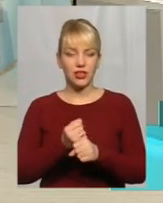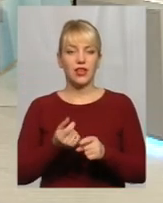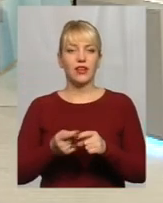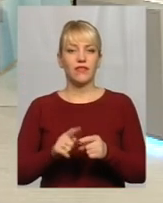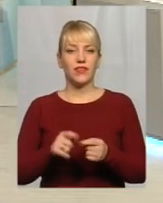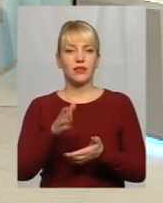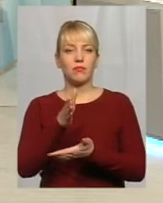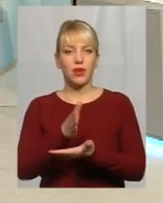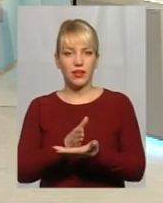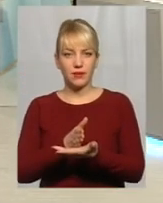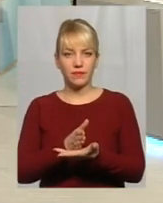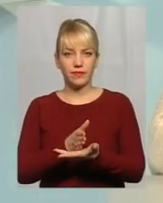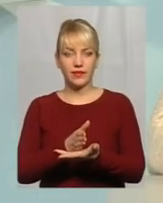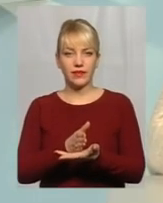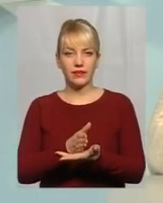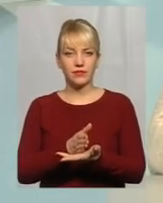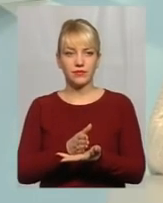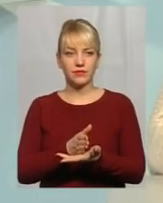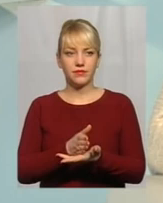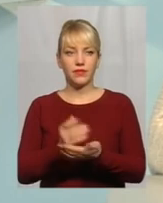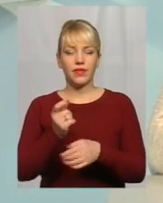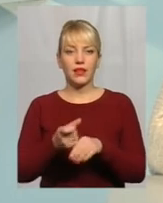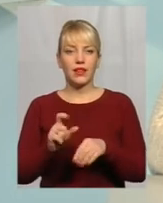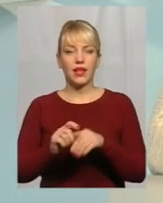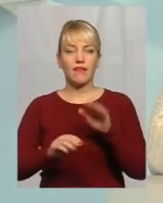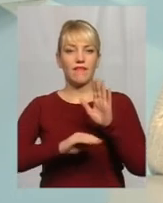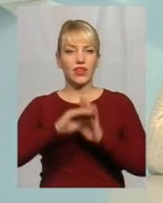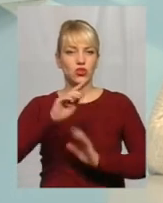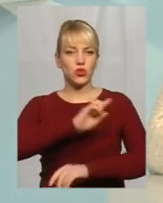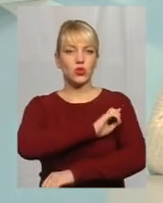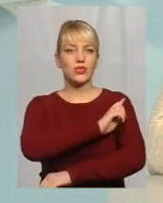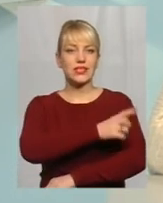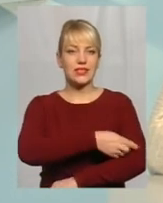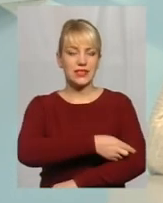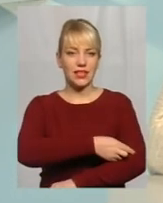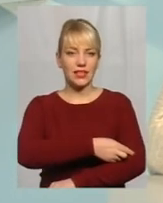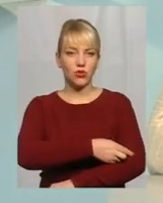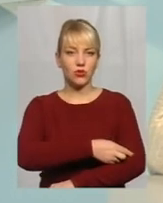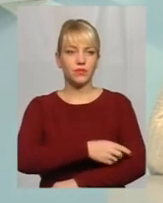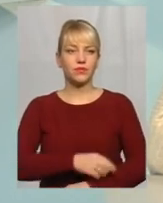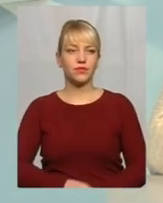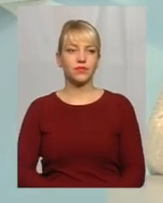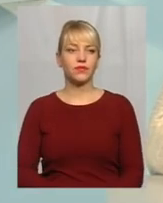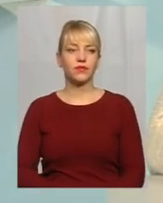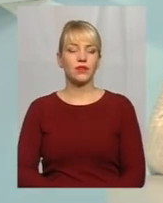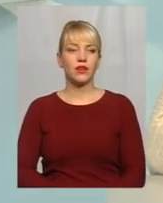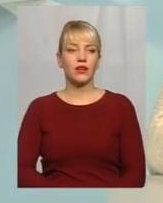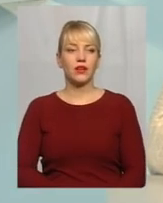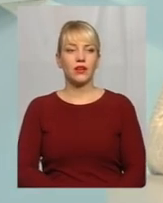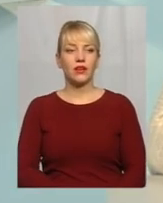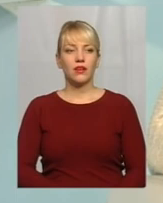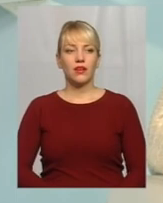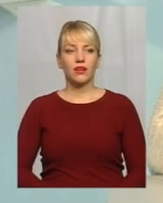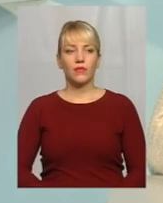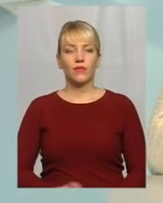найвищу силу над нормативно-правовими актами Ну, щоб повноцінно